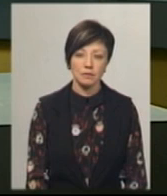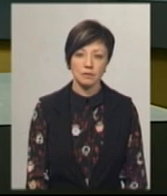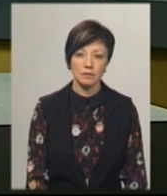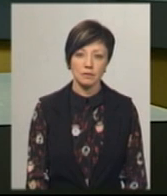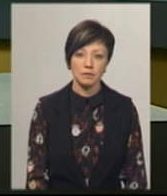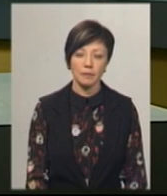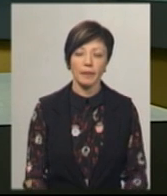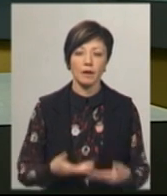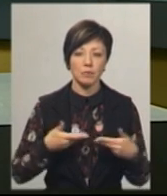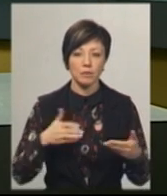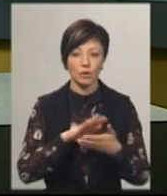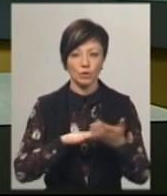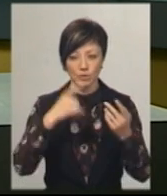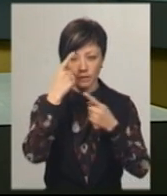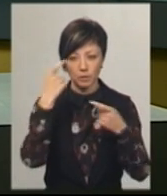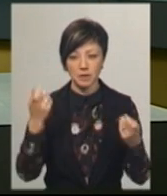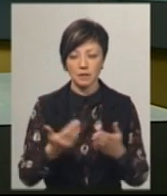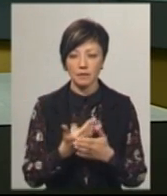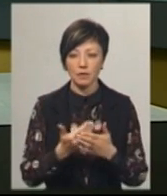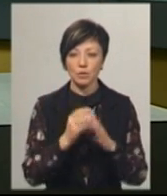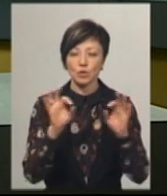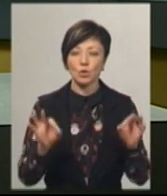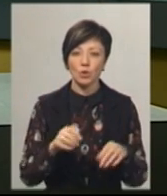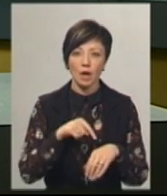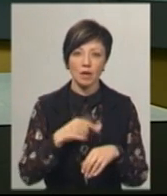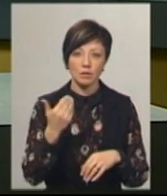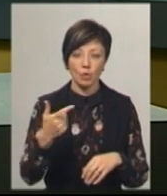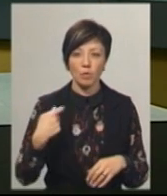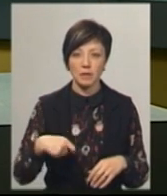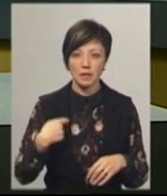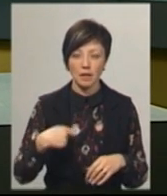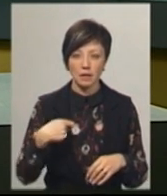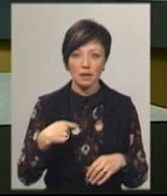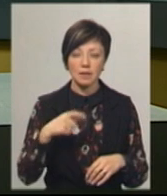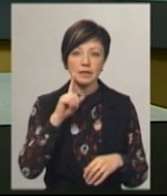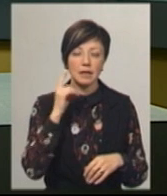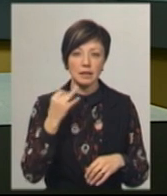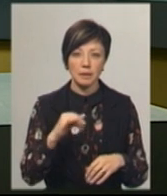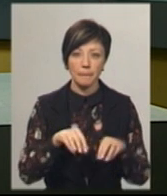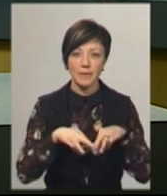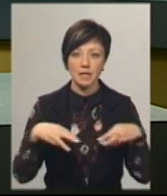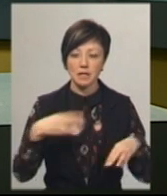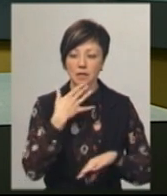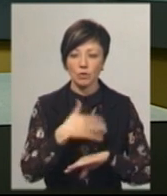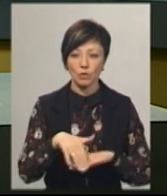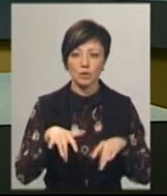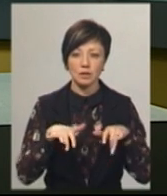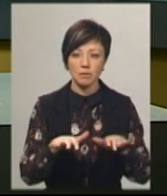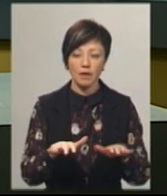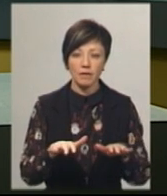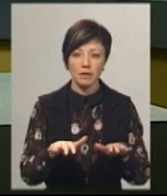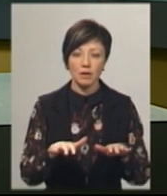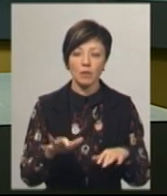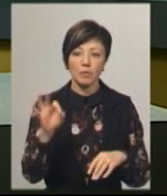Ми продовжуємо інформаційний випуск. Жодної реакції з боку президента Володимира Зеленського та міністра закордонних справ Володимира